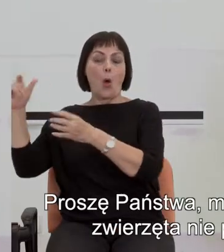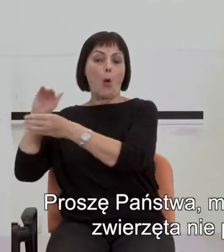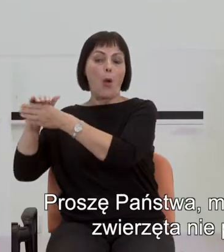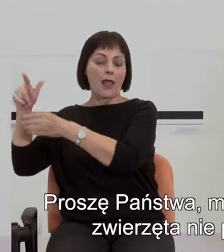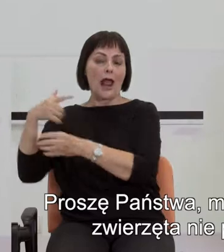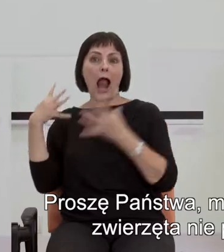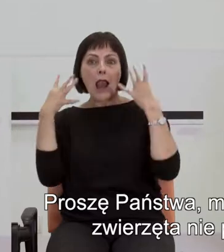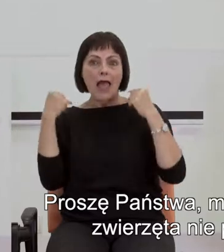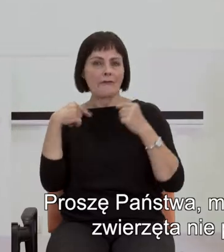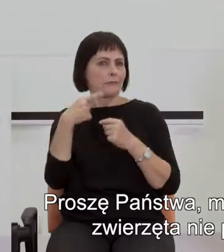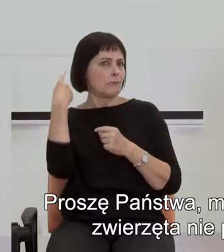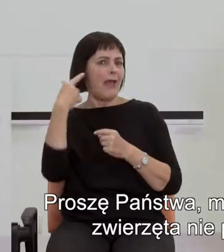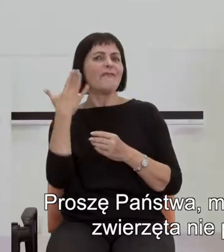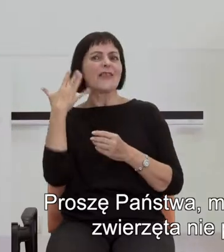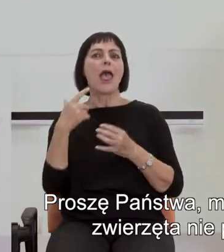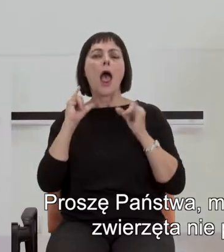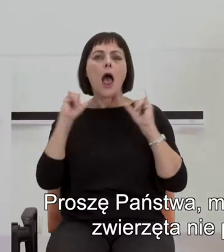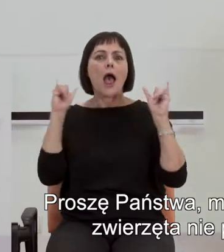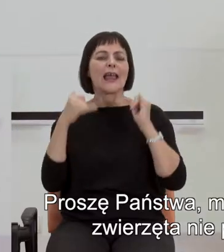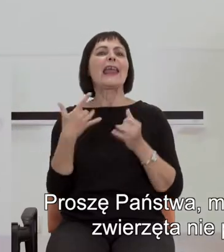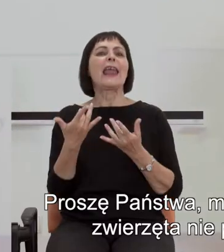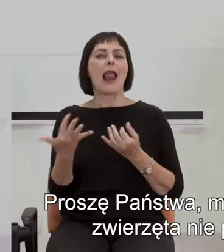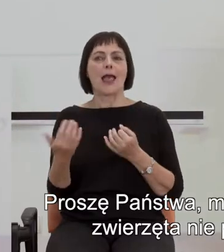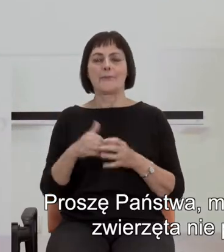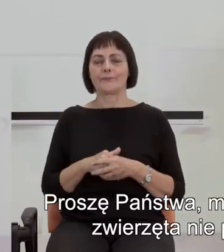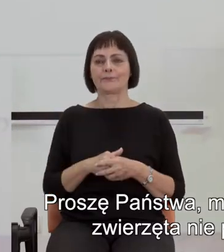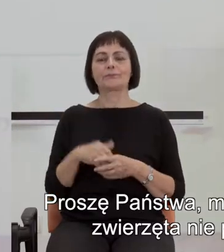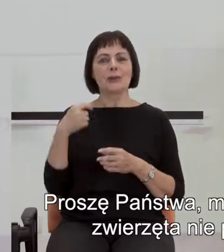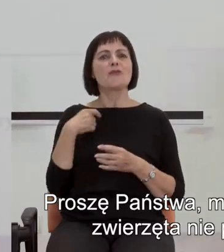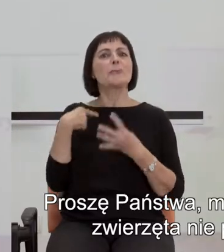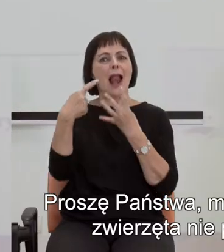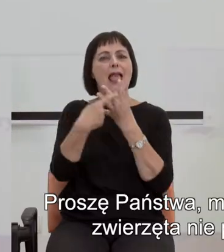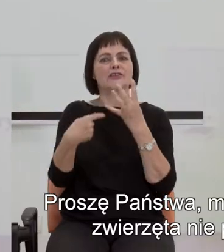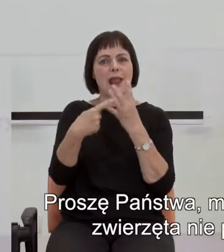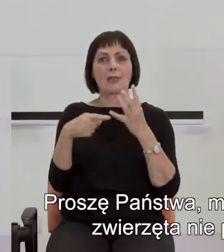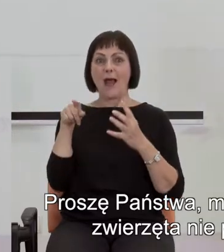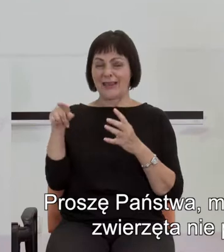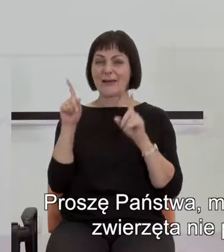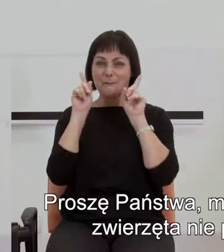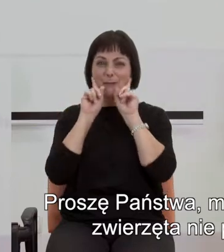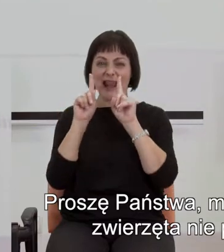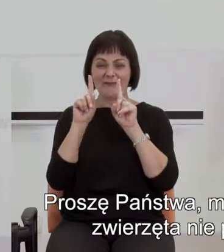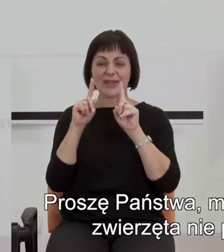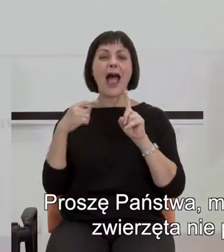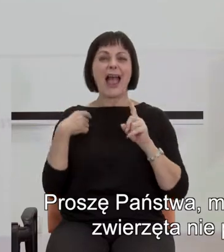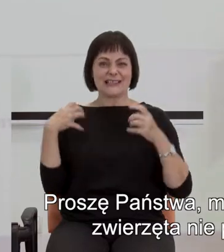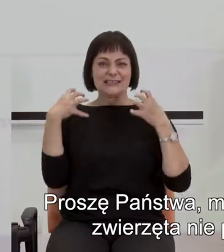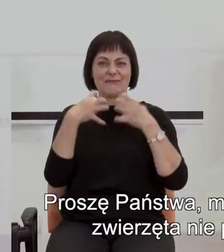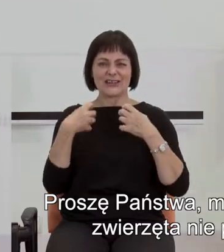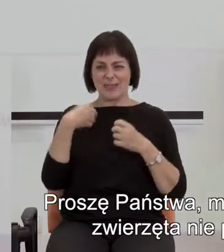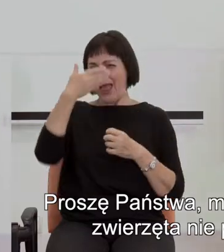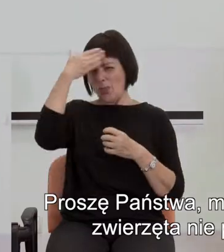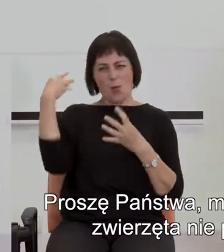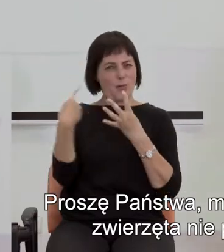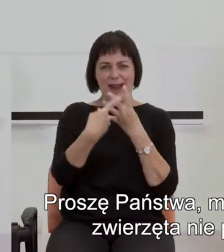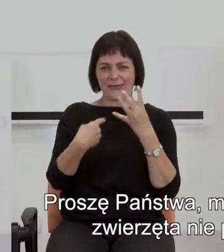Proszę Państwa, mówiłem o zliczaniu przez zwierzęta, ale tak naprawdę zwierzęta nie potrafią liczyć, bo nie mają